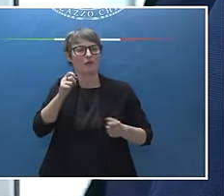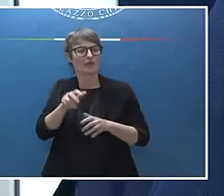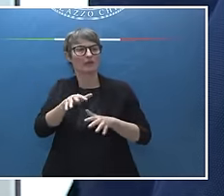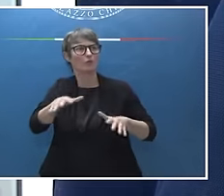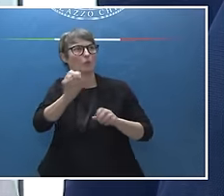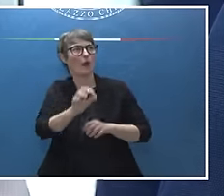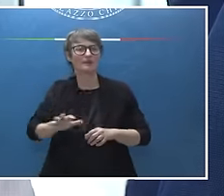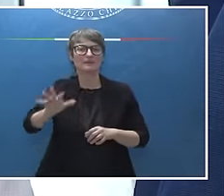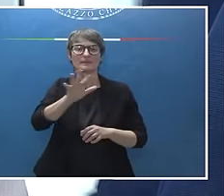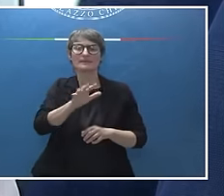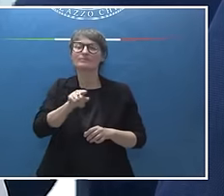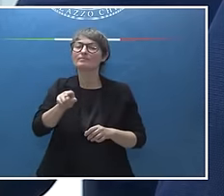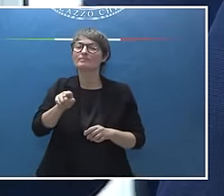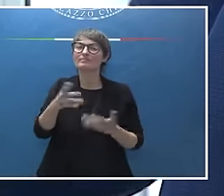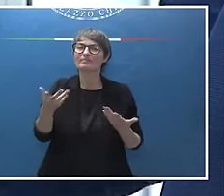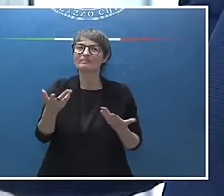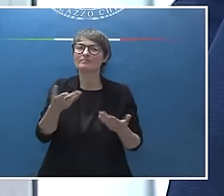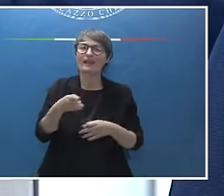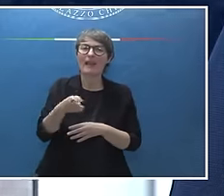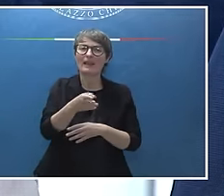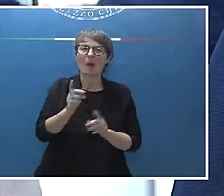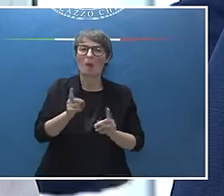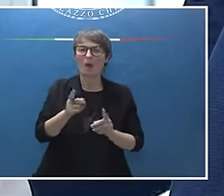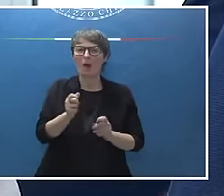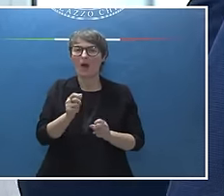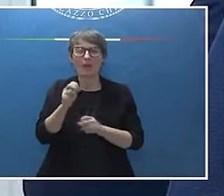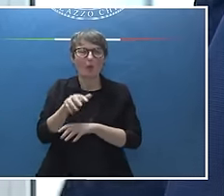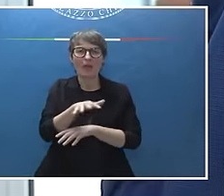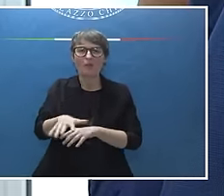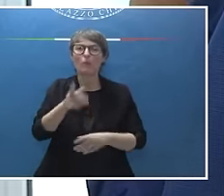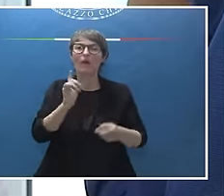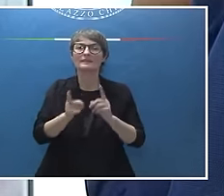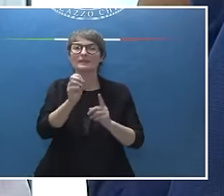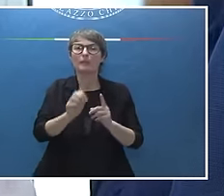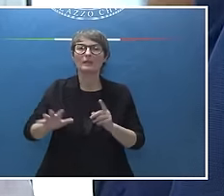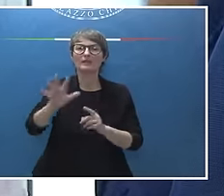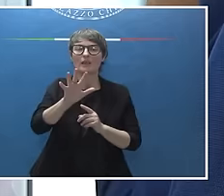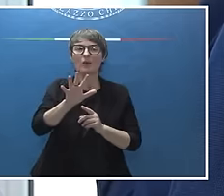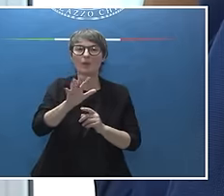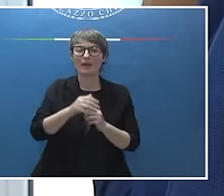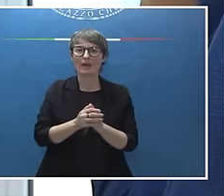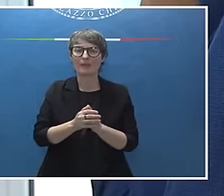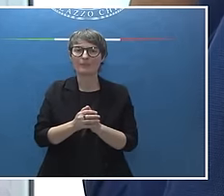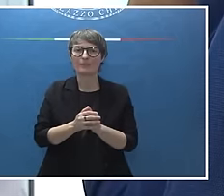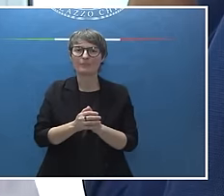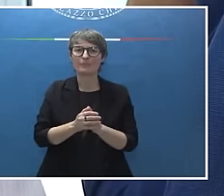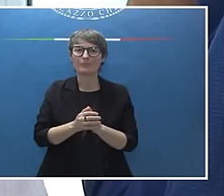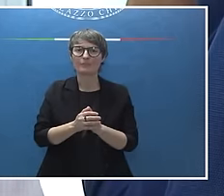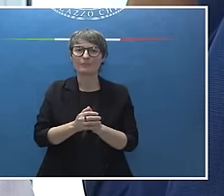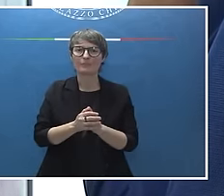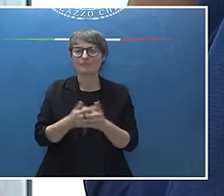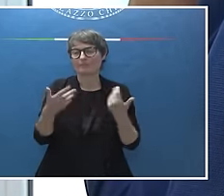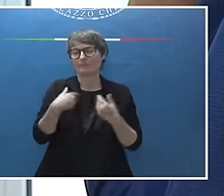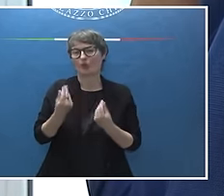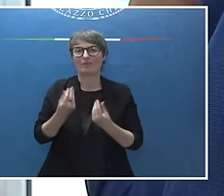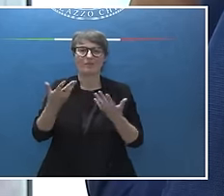andrà a influenzare le politiche europee su quello che è il radar? Io ne facevo degli